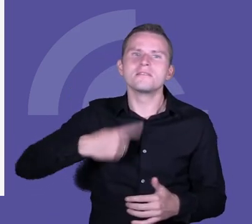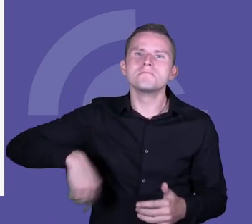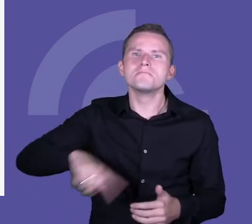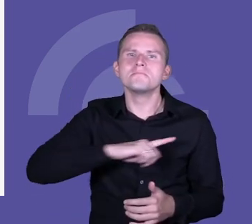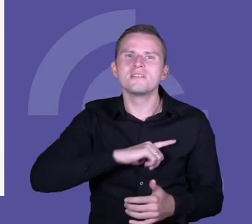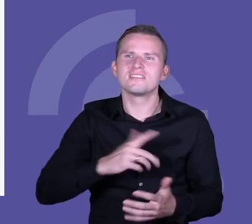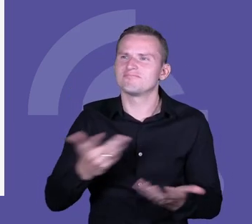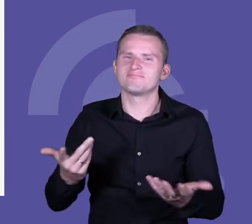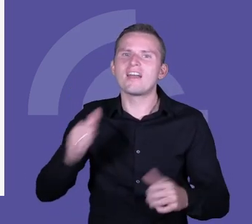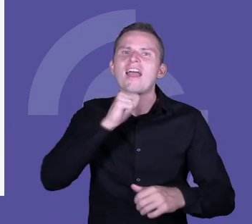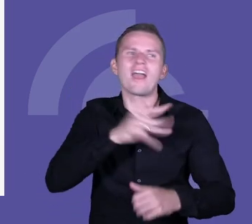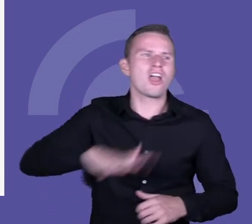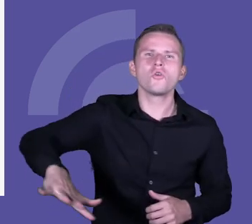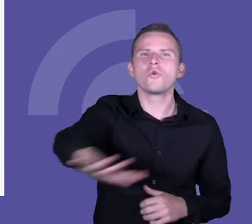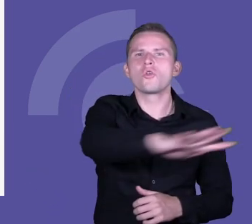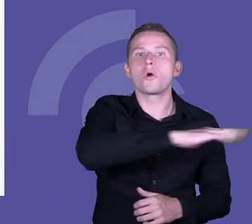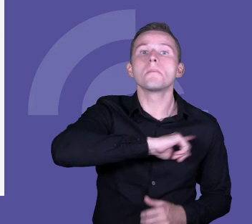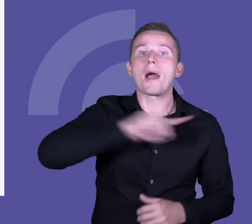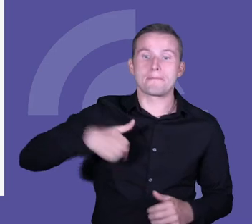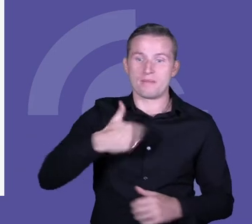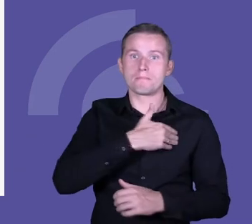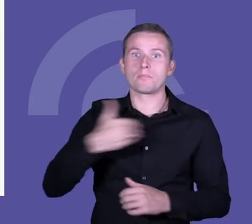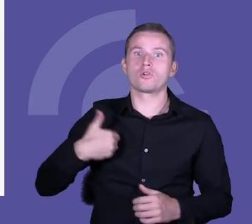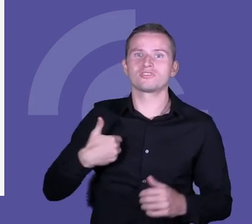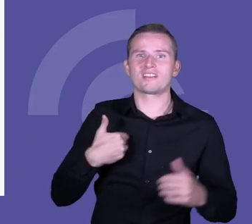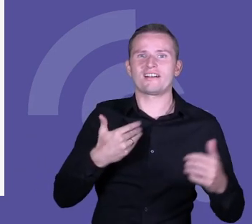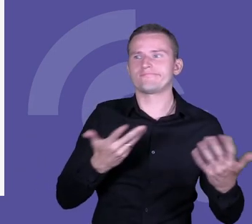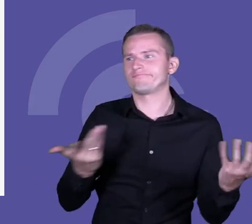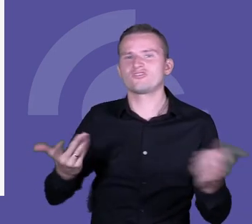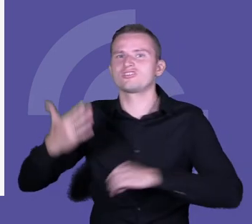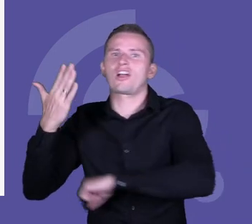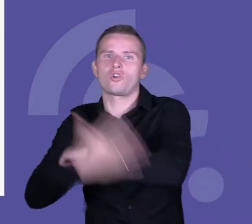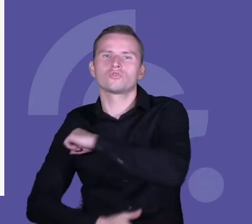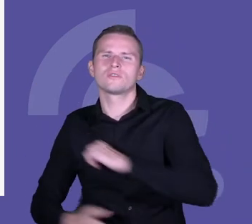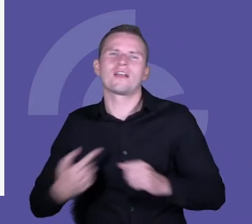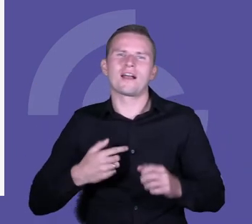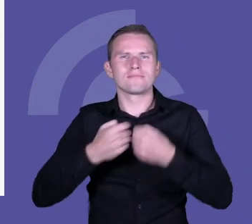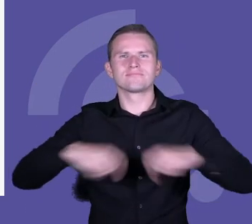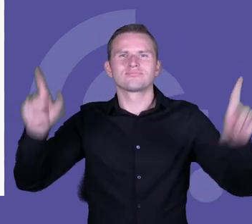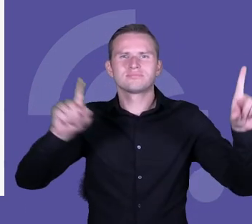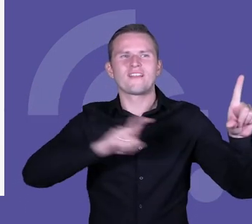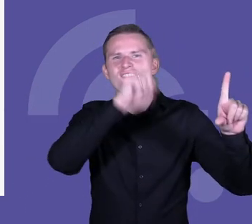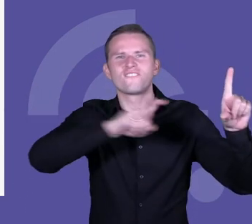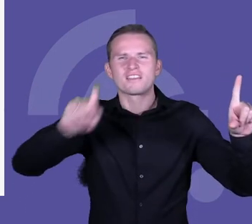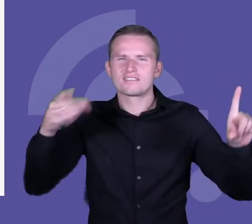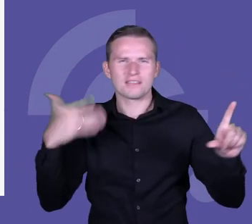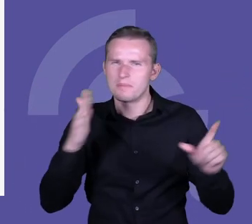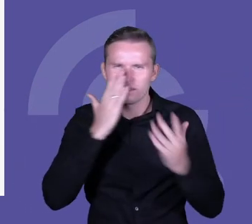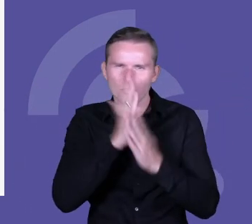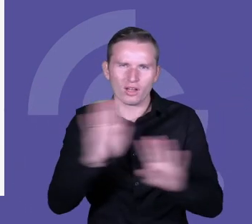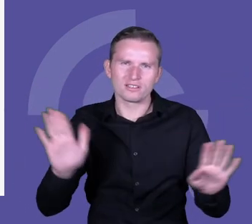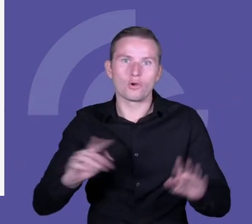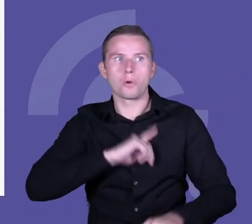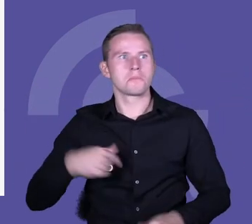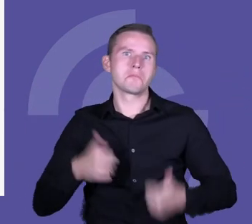Europy. Ja nie będę takiego wykresu pokazywał, gdzie tam, prawda, jesteśmy, ale, że nam dobrze idzie, tak, i tak